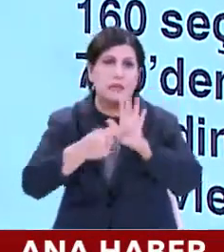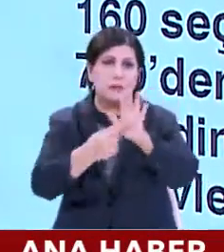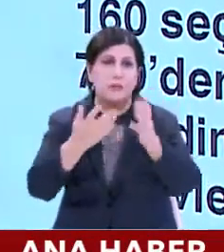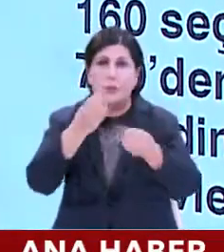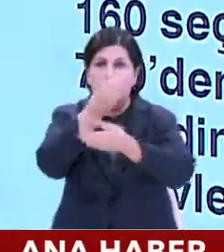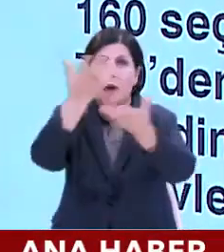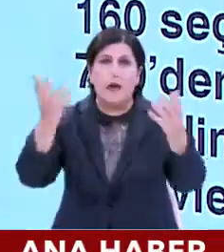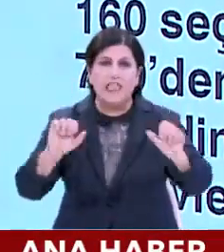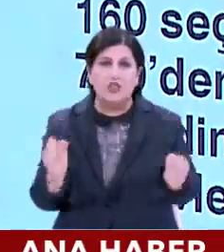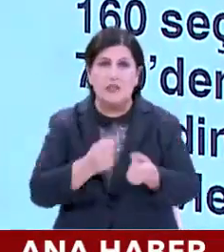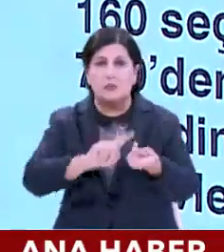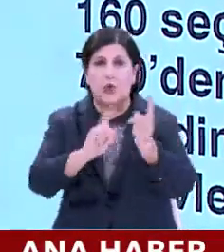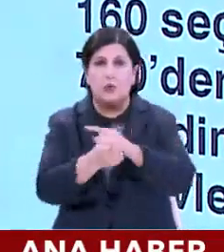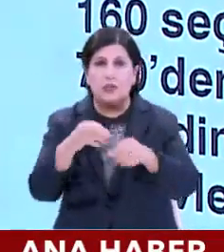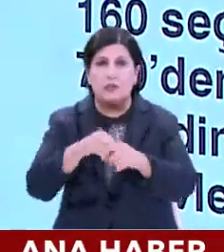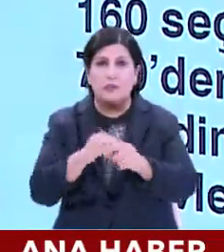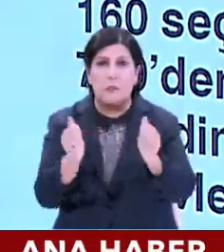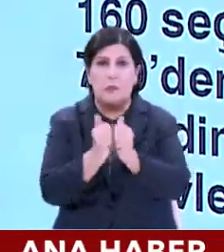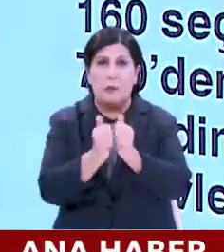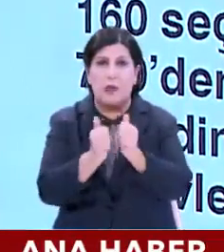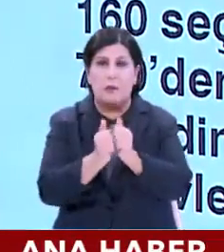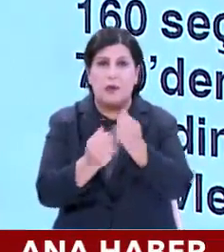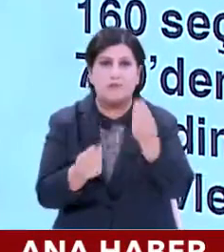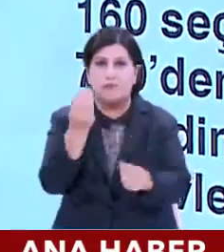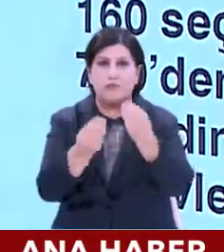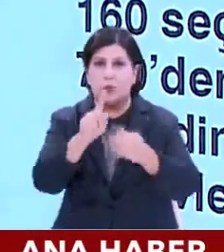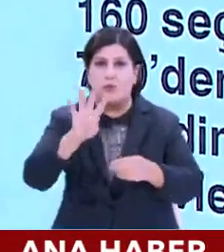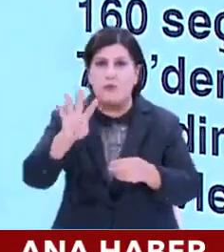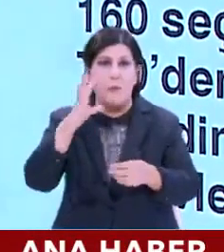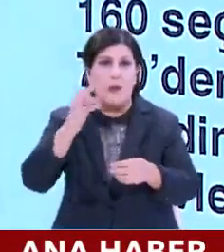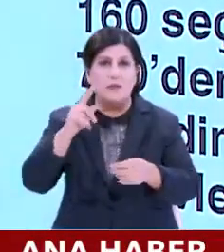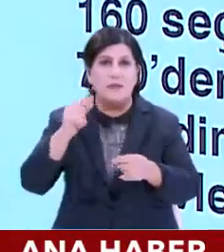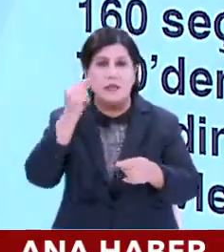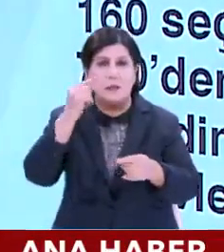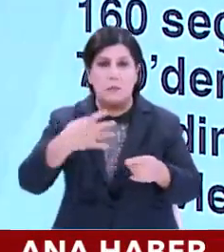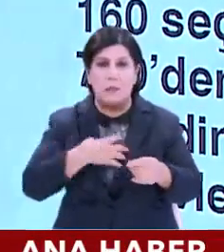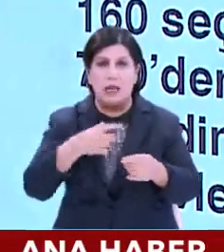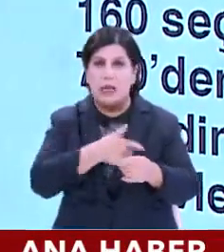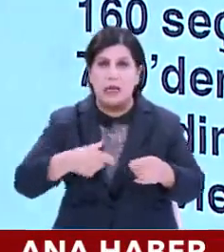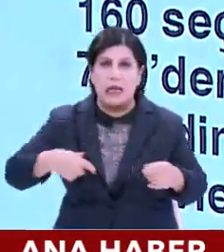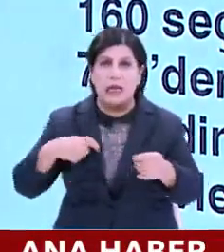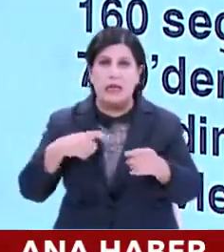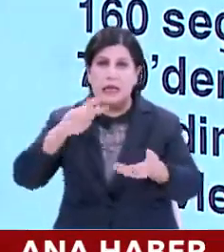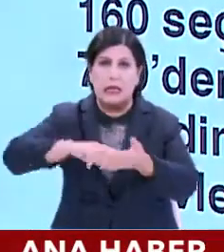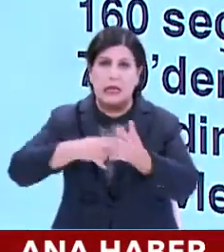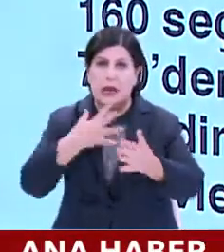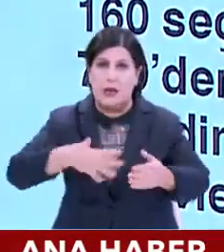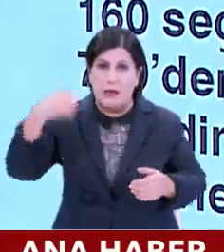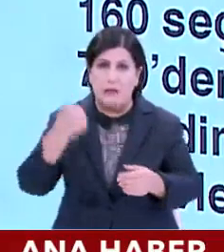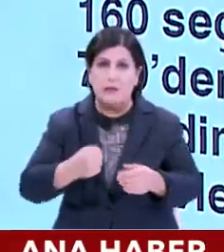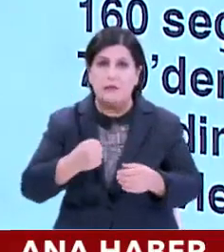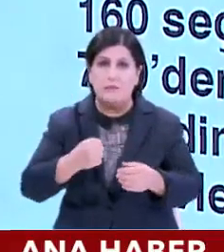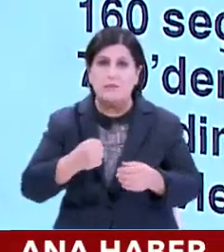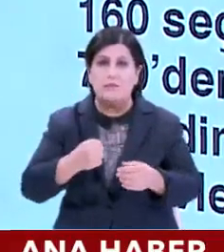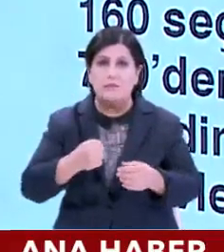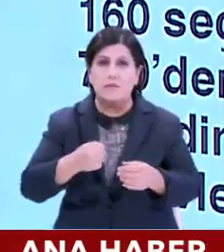kışa dönüştürmek için yan yana gelenler 14 Mayıs'ta milli iradenin ihtişamıyla tasviye ve